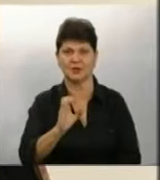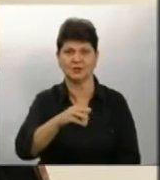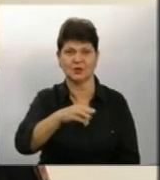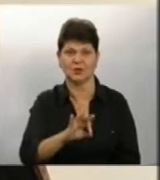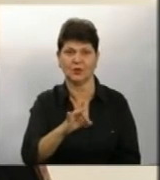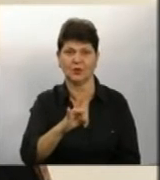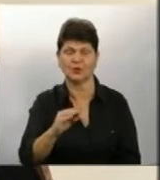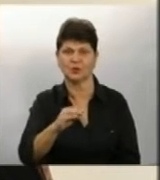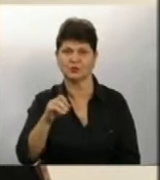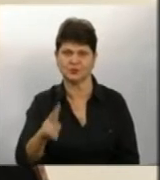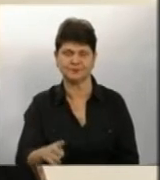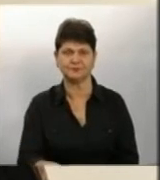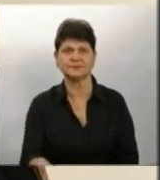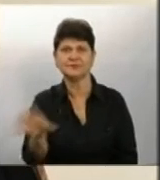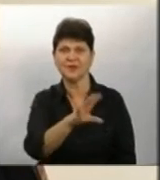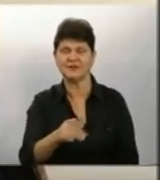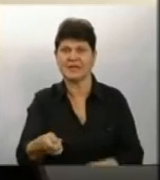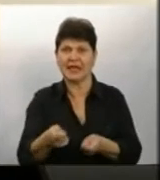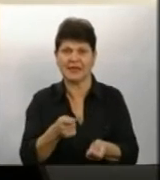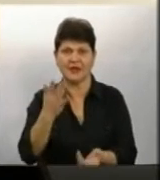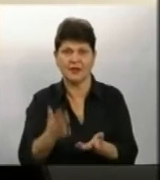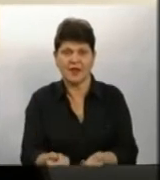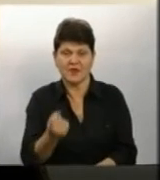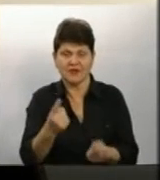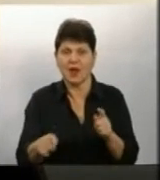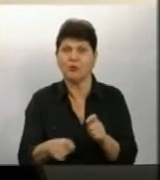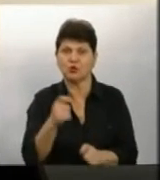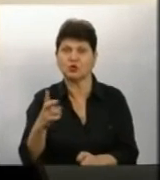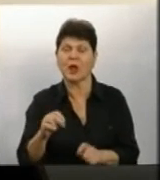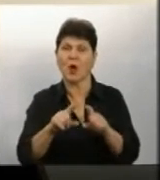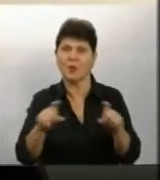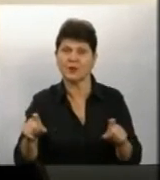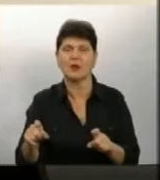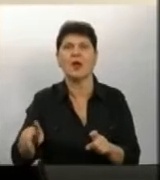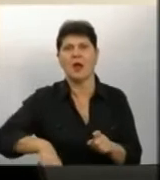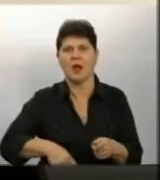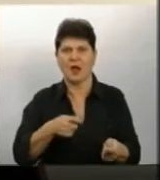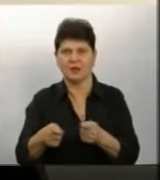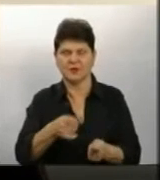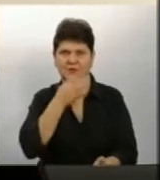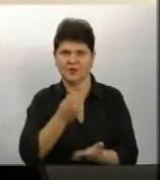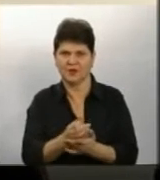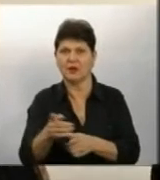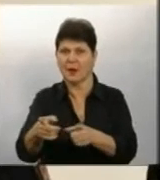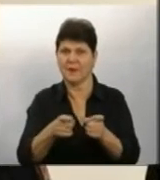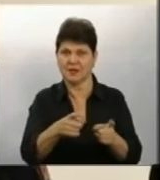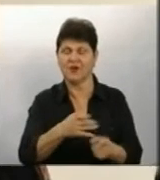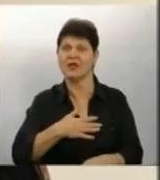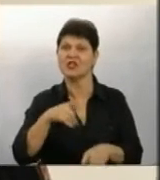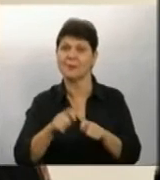Всі керівники, якщо виявляється порушення на об'єктах, притягаються до відповідальності нашим інспекторам